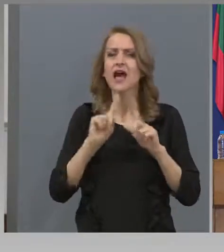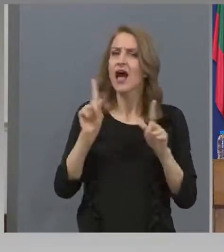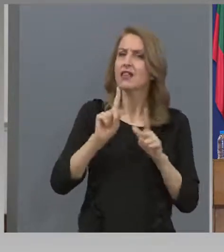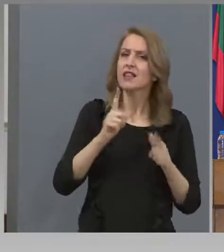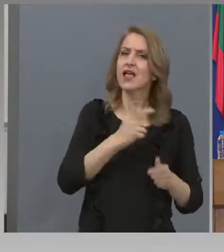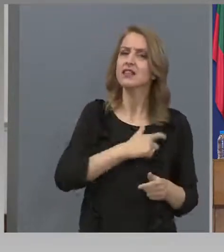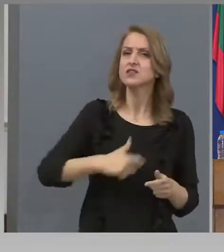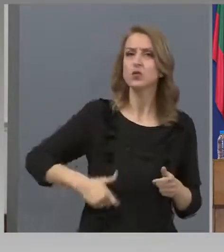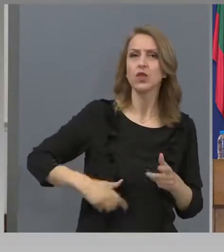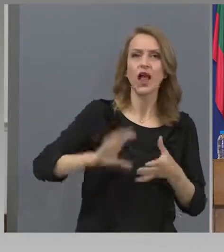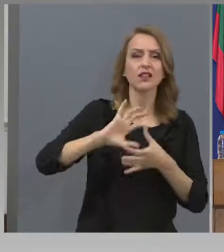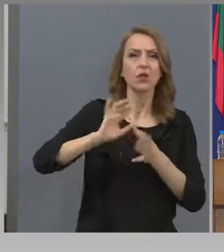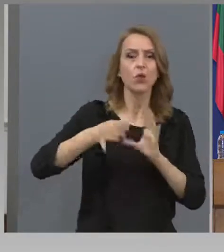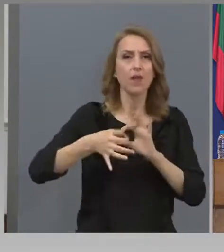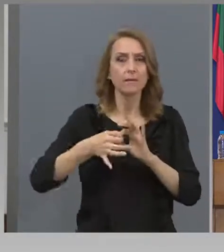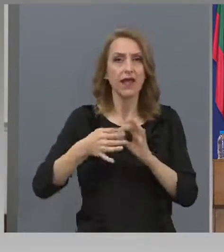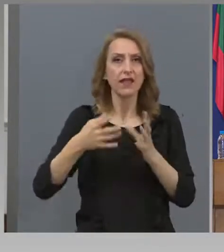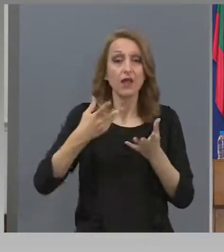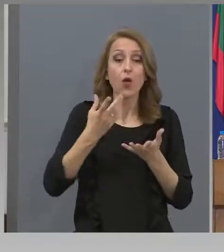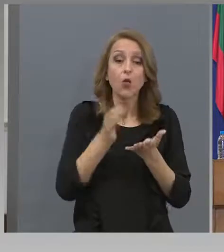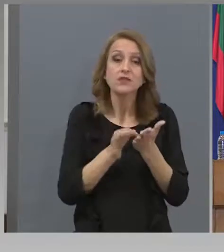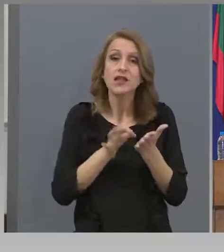проведат малко по-късно, доколкото разбрах?